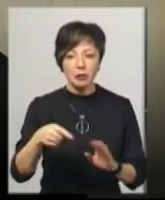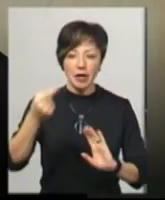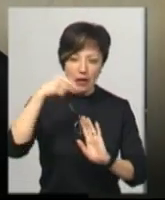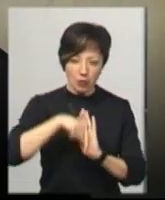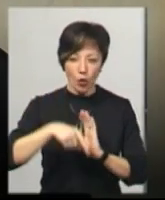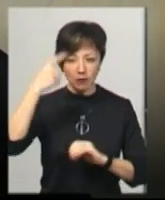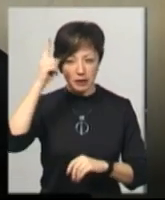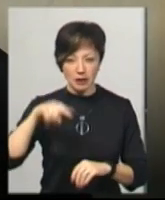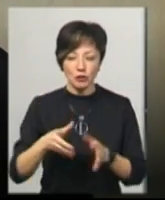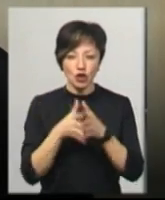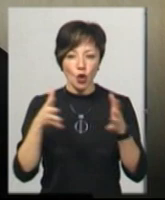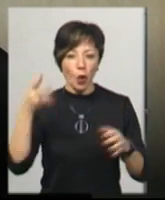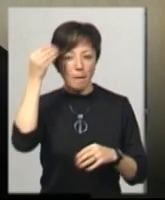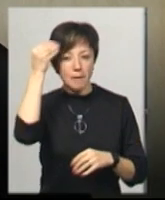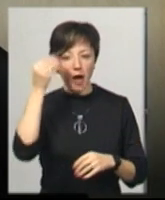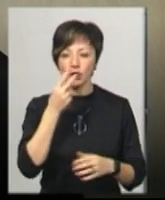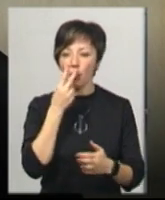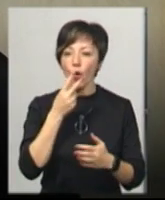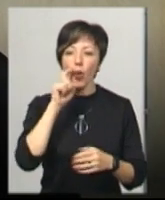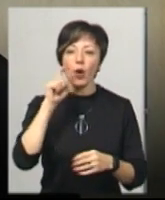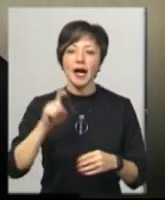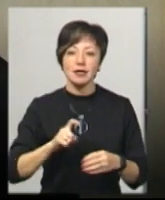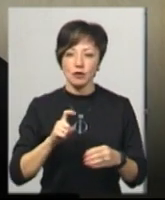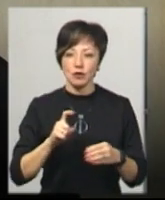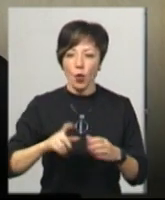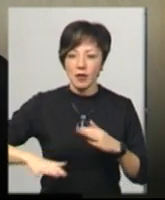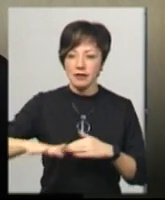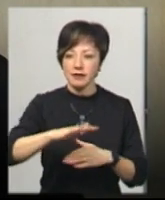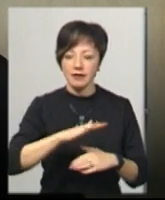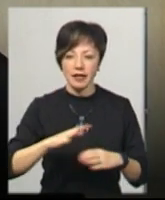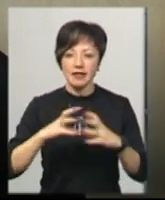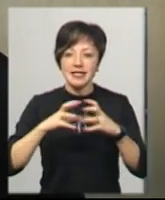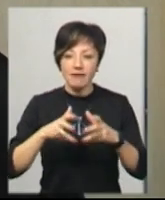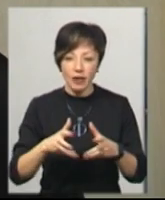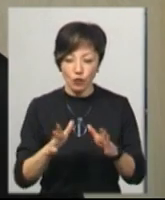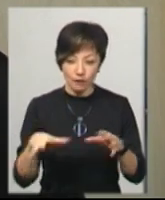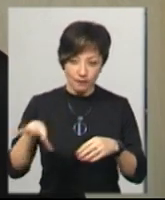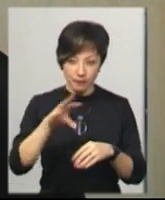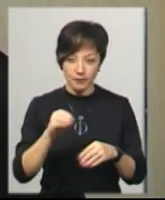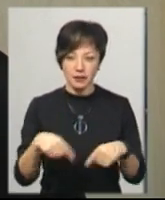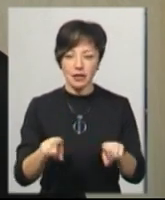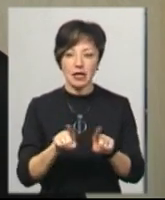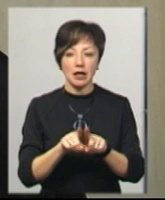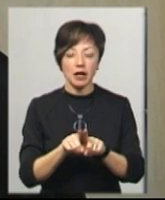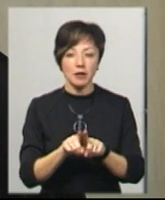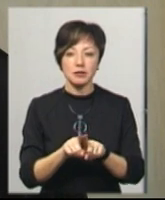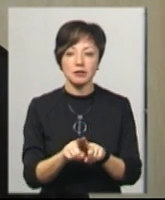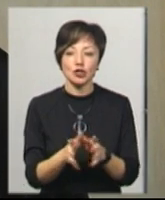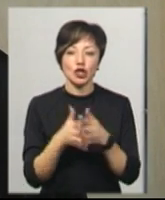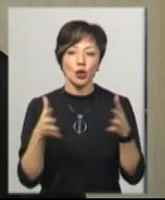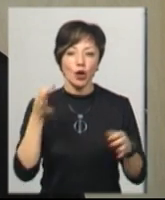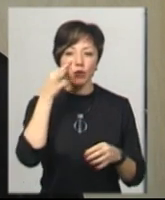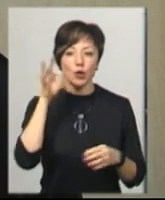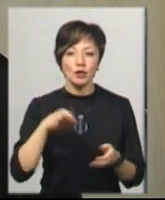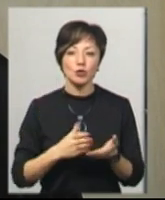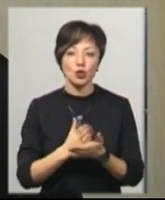широким баченням українського світу, не лише в Україні, а в цілому світі, з таким широким досвідом